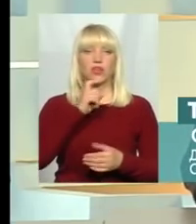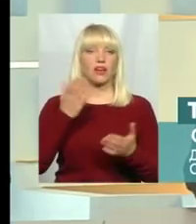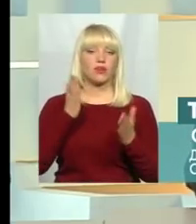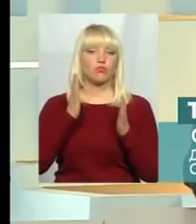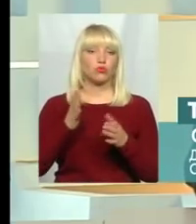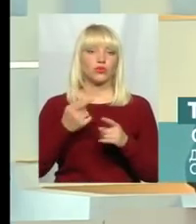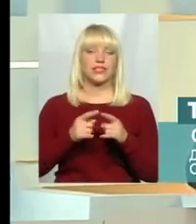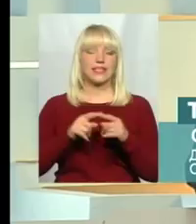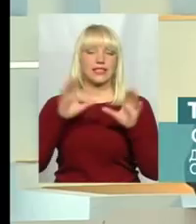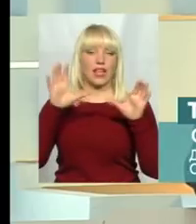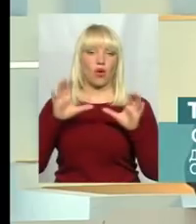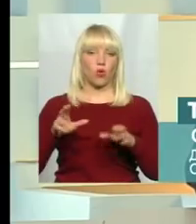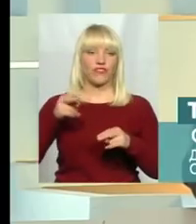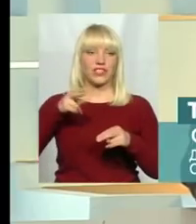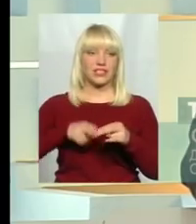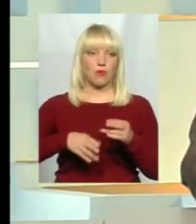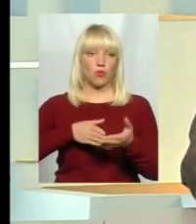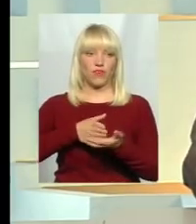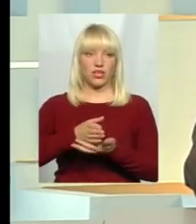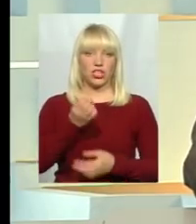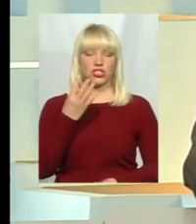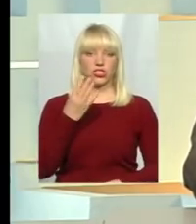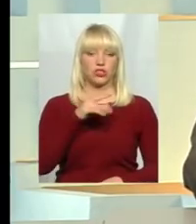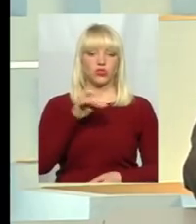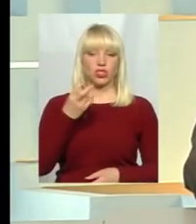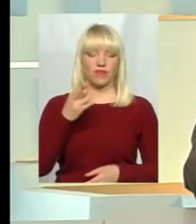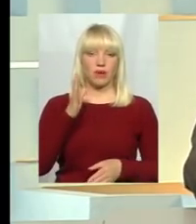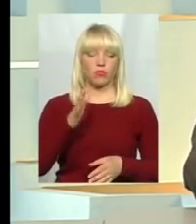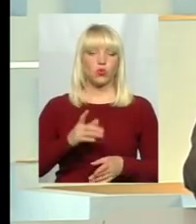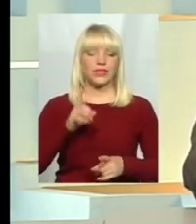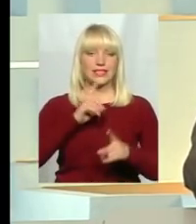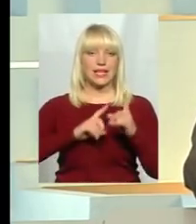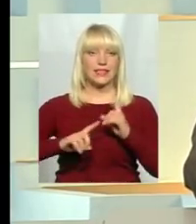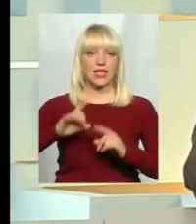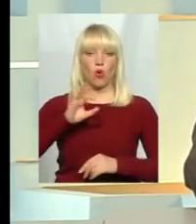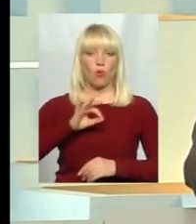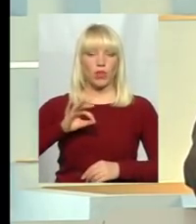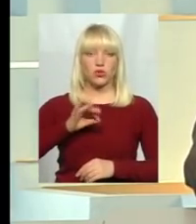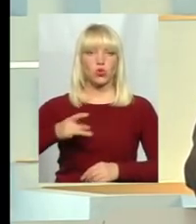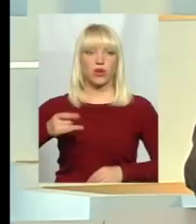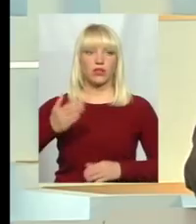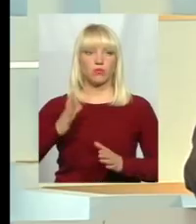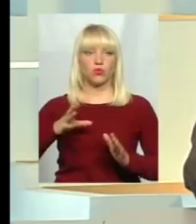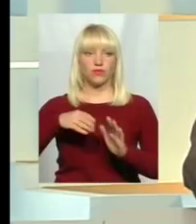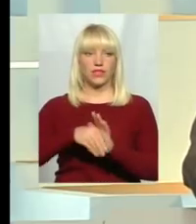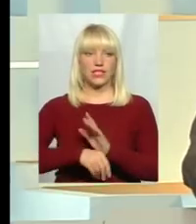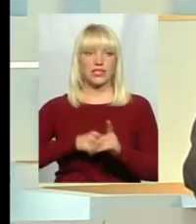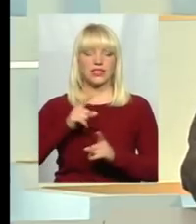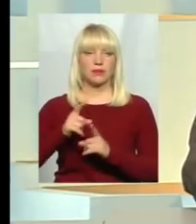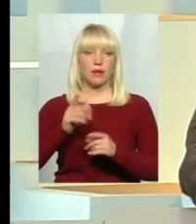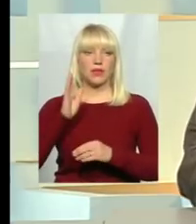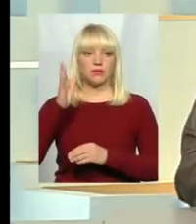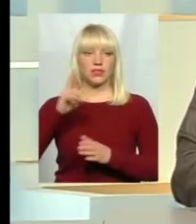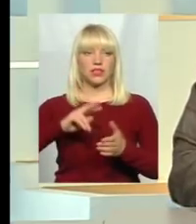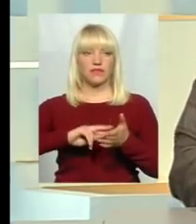цей закон в кінцевому варіанті, 14 червня відбудеться сесія обласної ради, на якій будуть внесені зміни в перспективний план, в